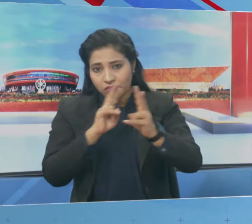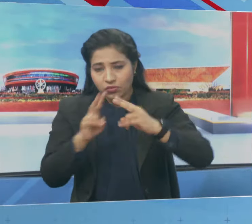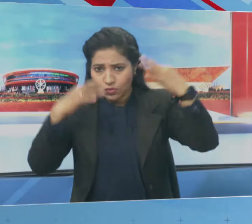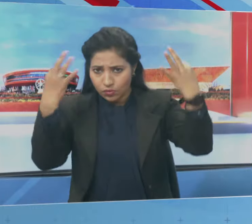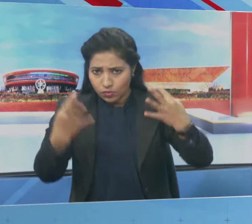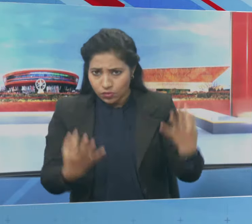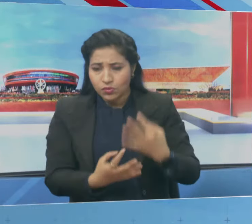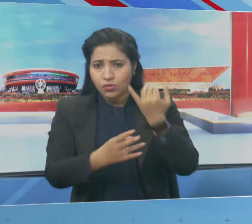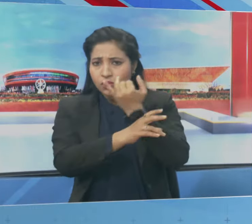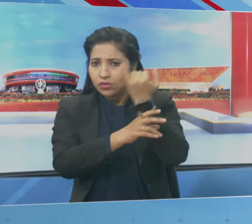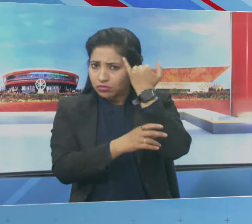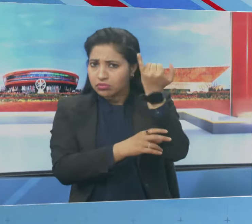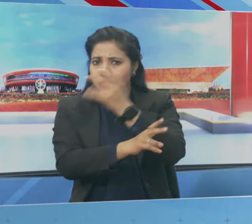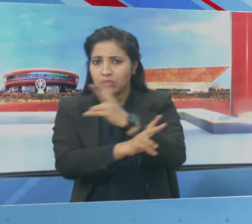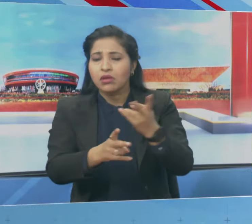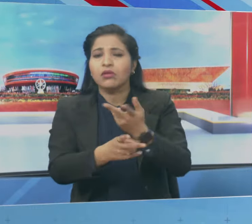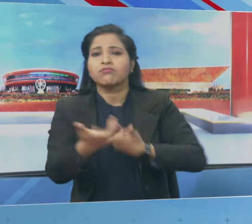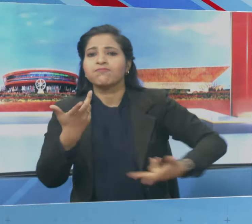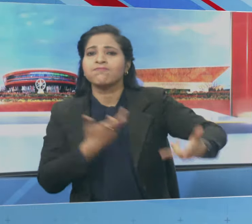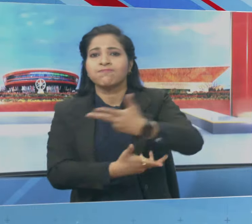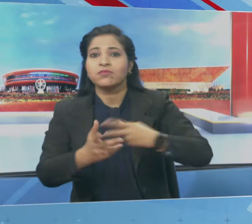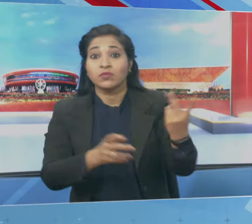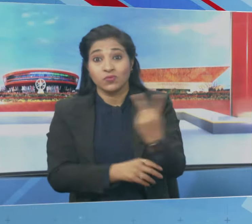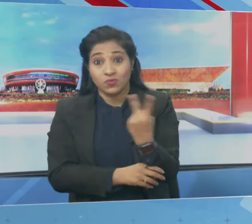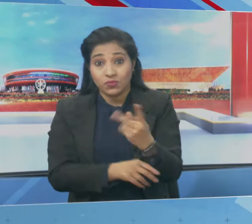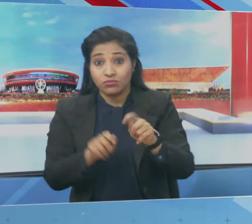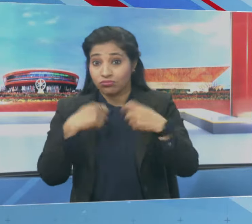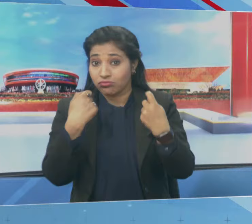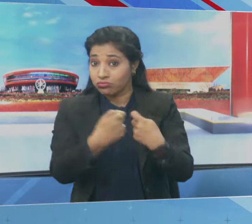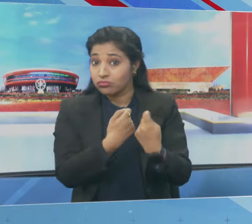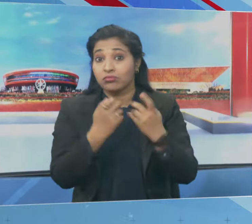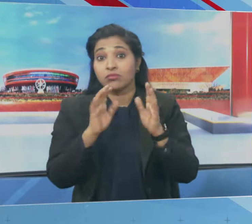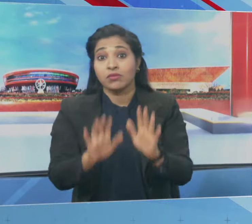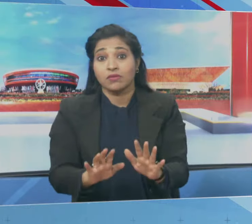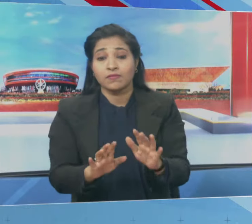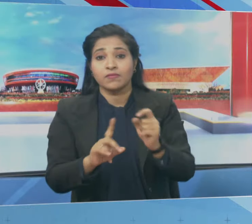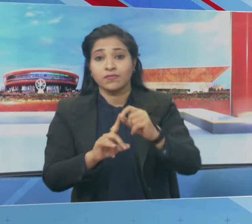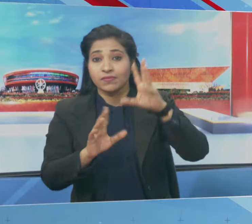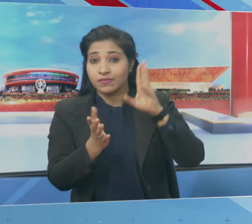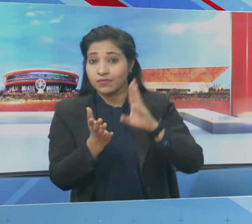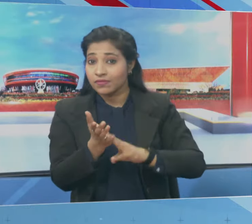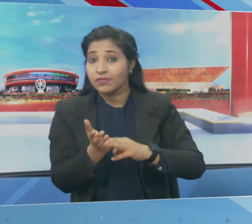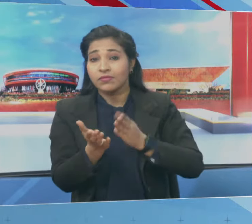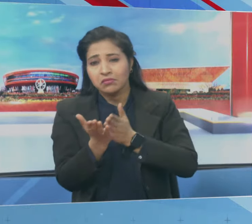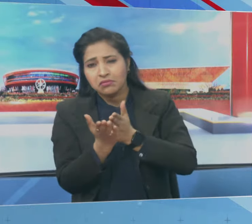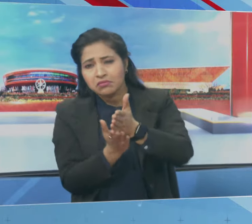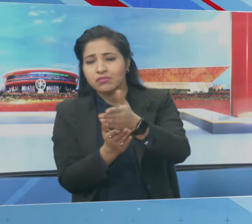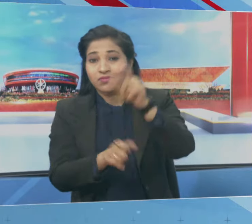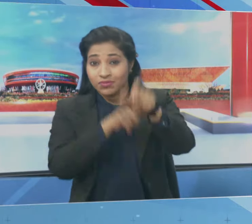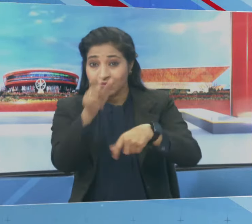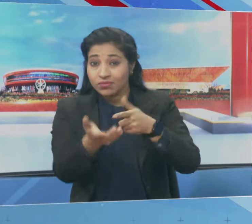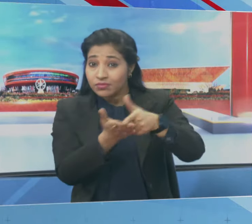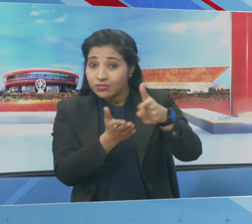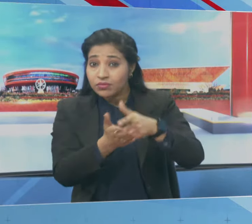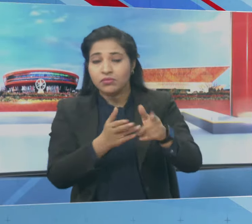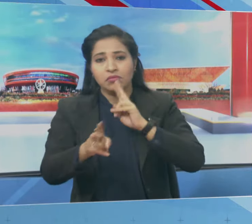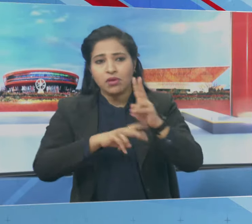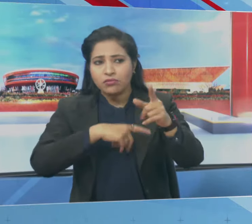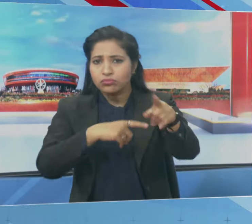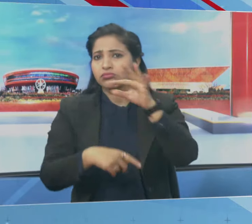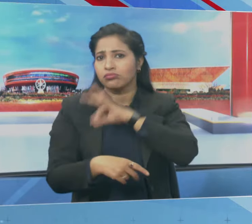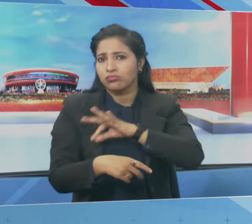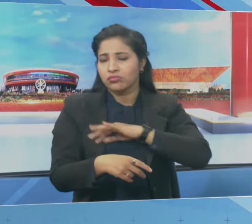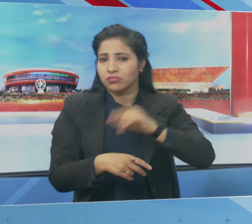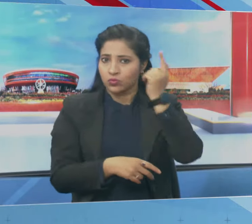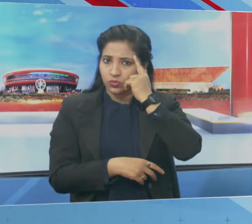विचारों और नए सोच के साथ दोनों पक्षों के बीच हुई है प्रधान मंत्री हमेशा किसानों के हितों की बात सोचते